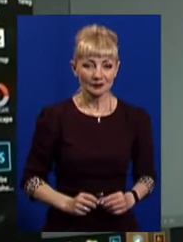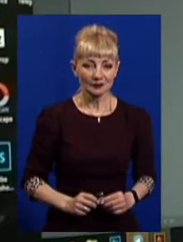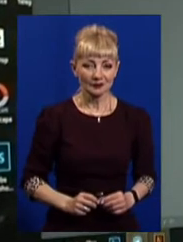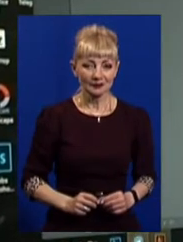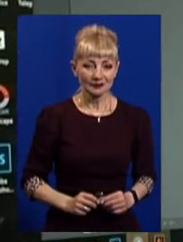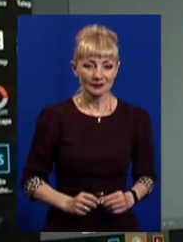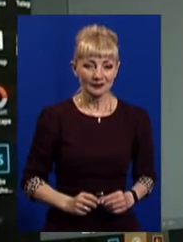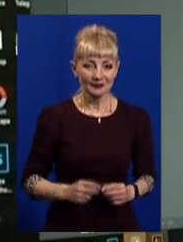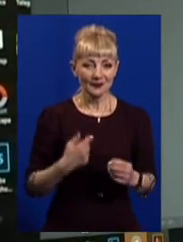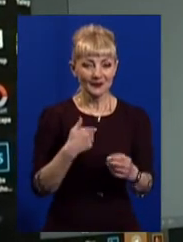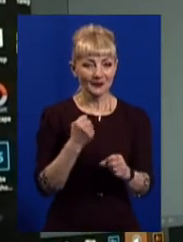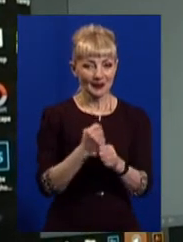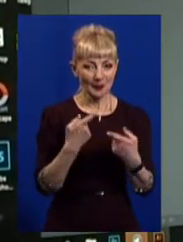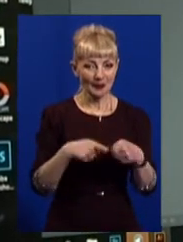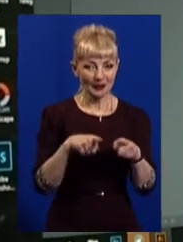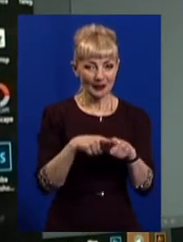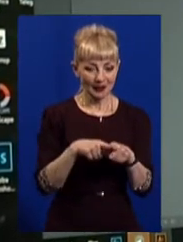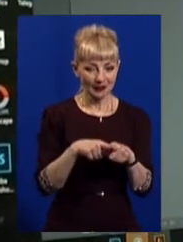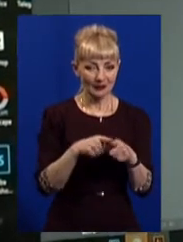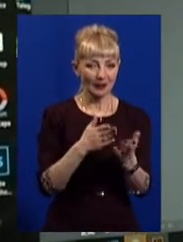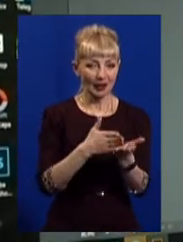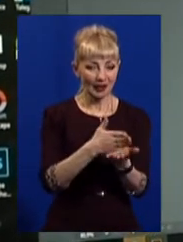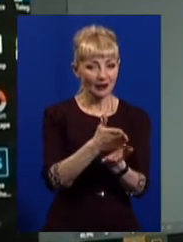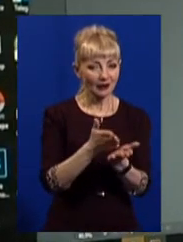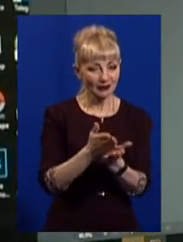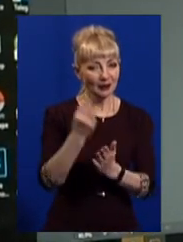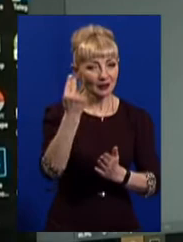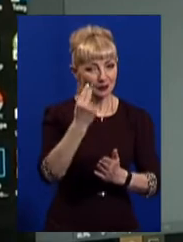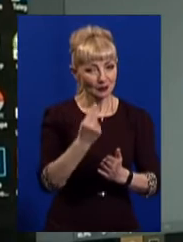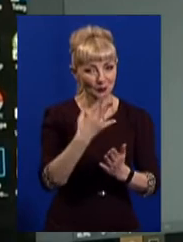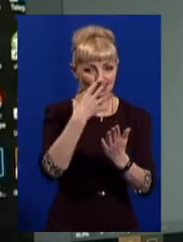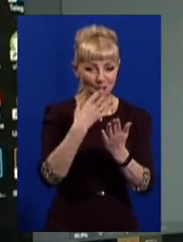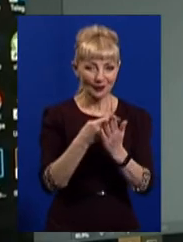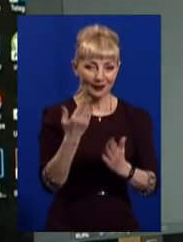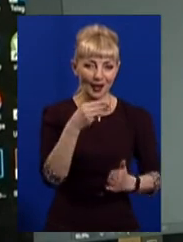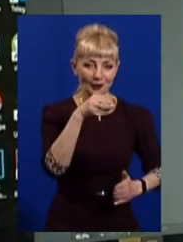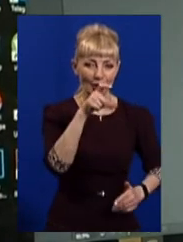Робимо такі лінії і промальовуємо, власне, тхора.